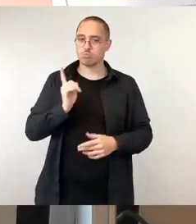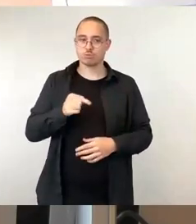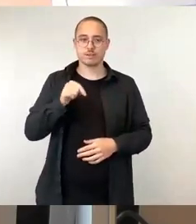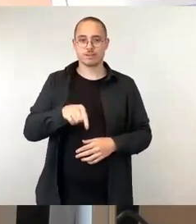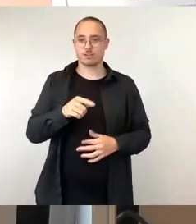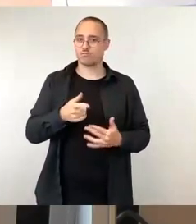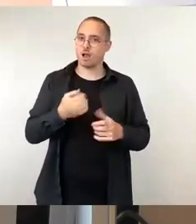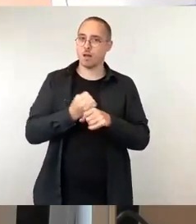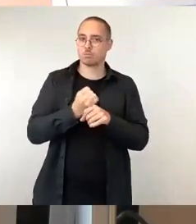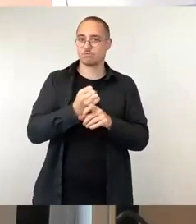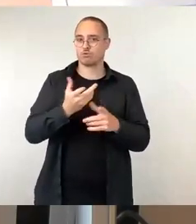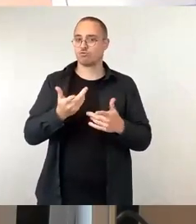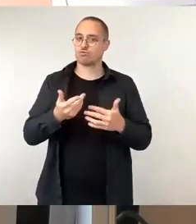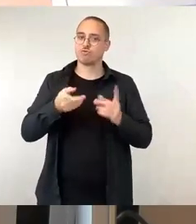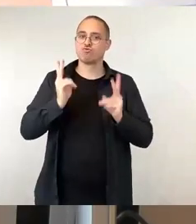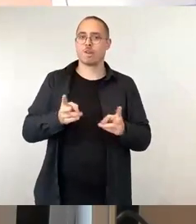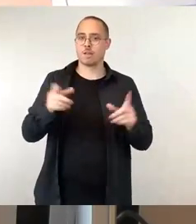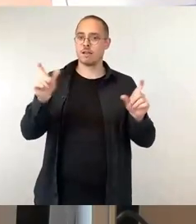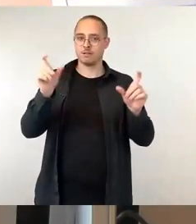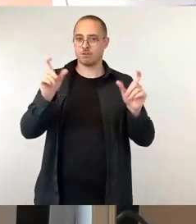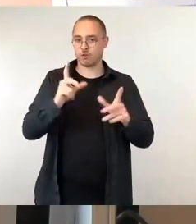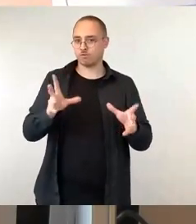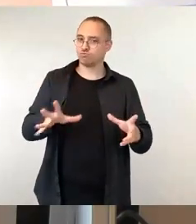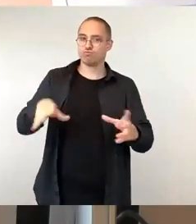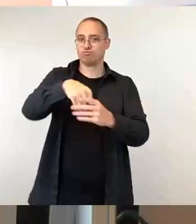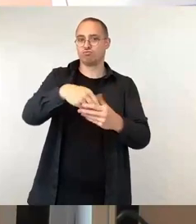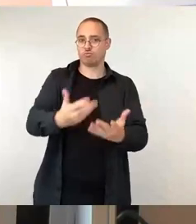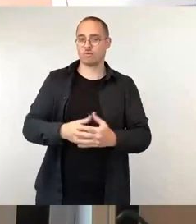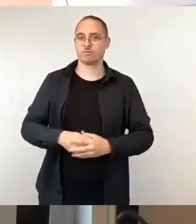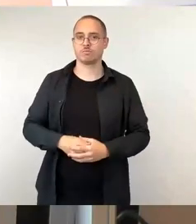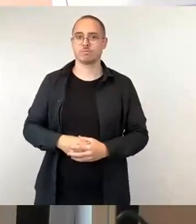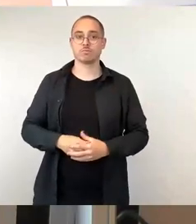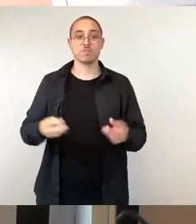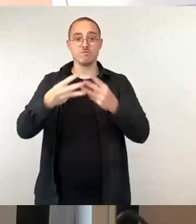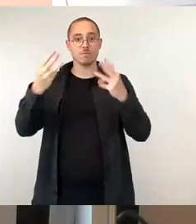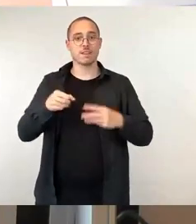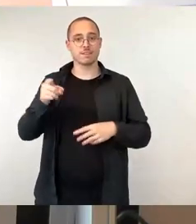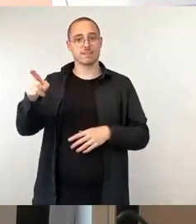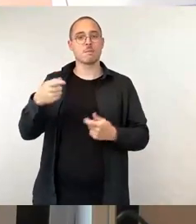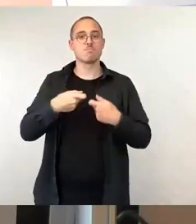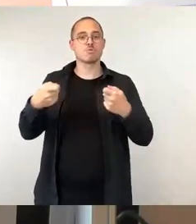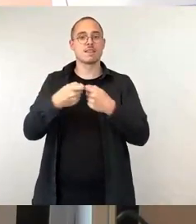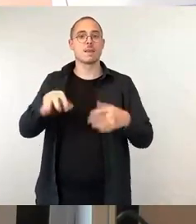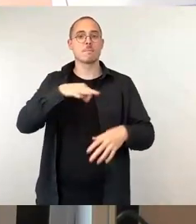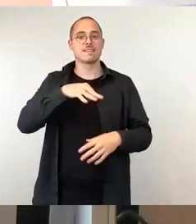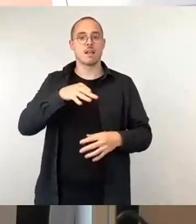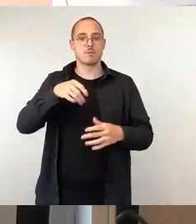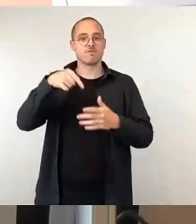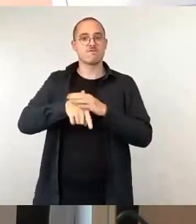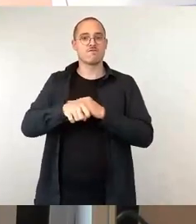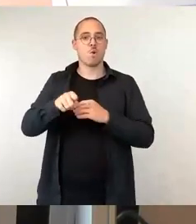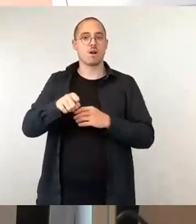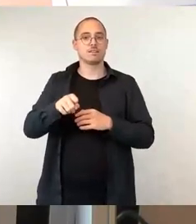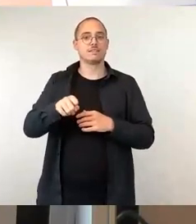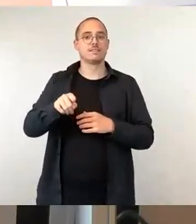Auf der Webseite des Bundesministeriums des Innern und für Heimat finden Sie dazu folgende Aussage. Ziel von Integration ist es, alle